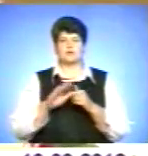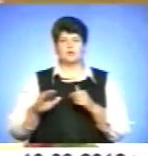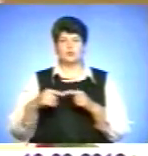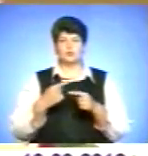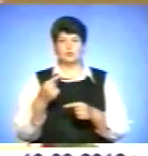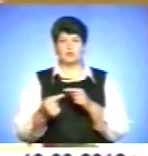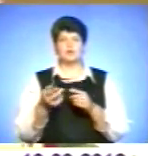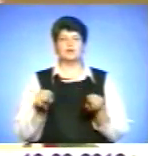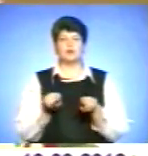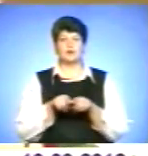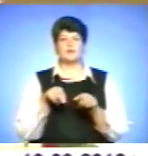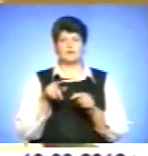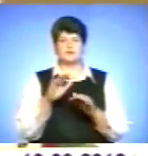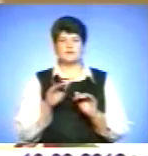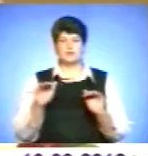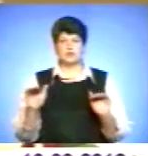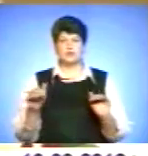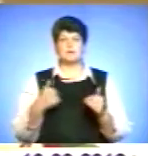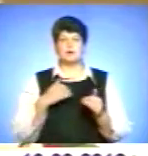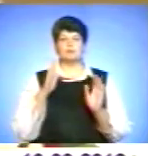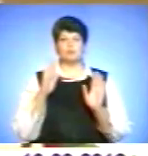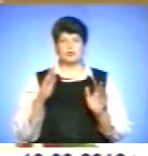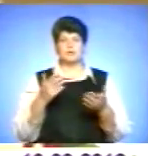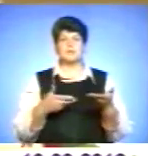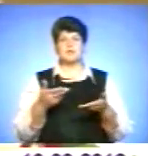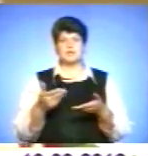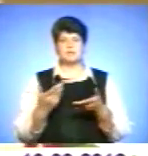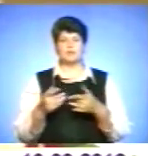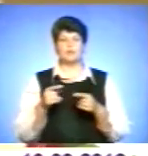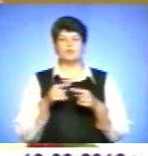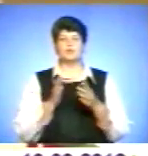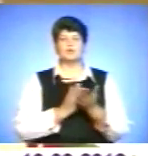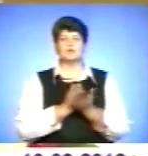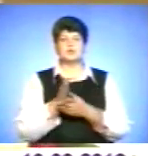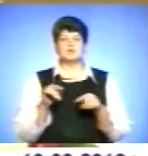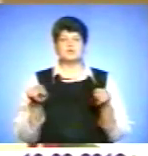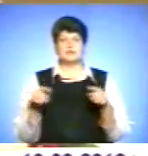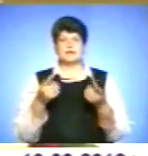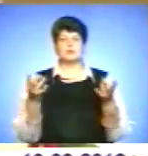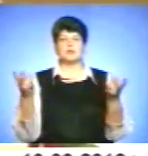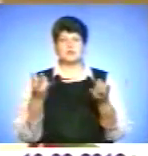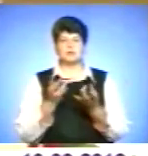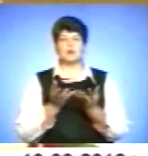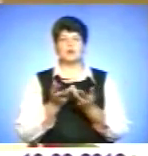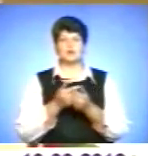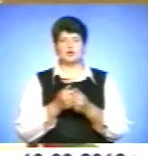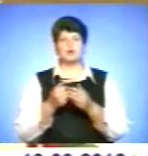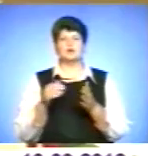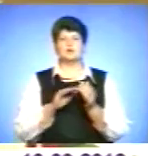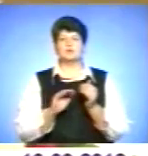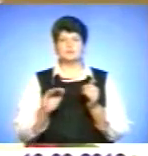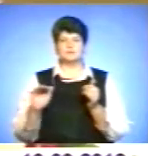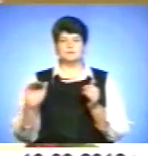будемо йти по пути створення необхідного кількість дошкільних